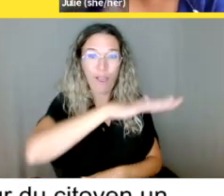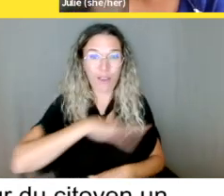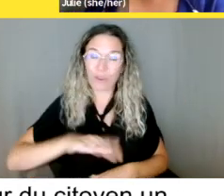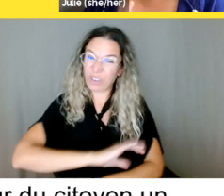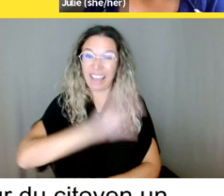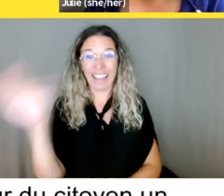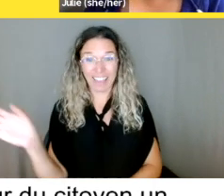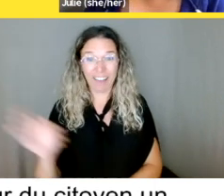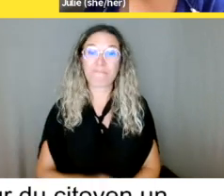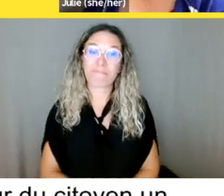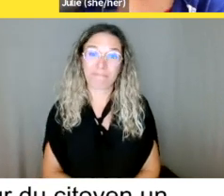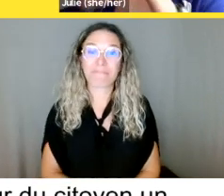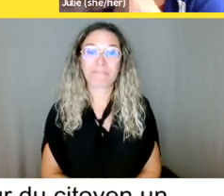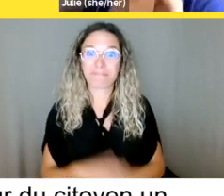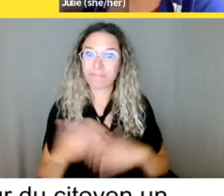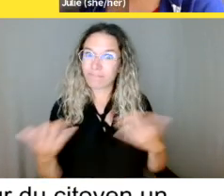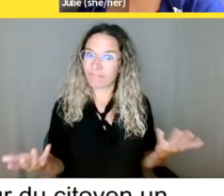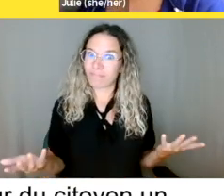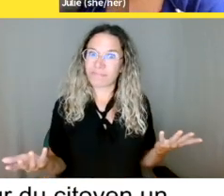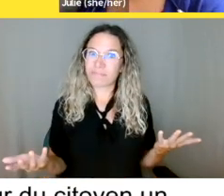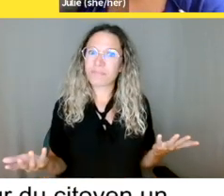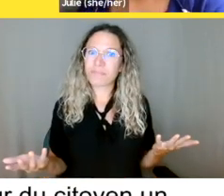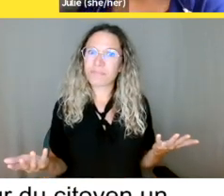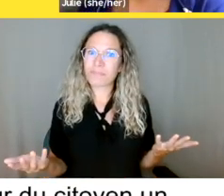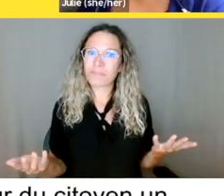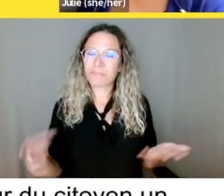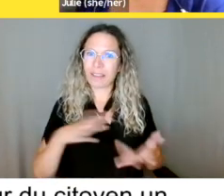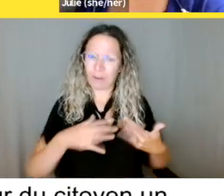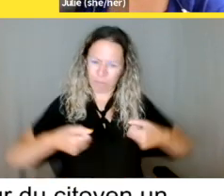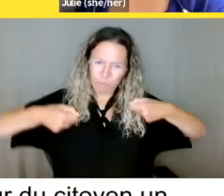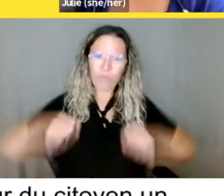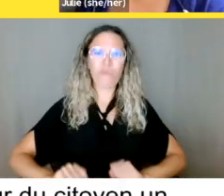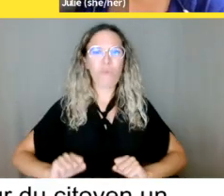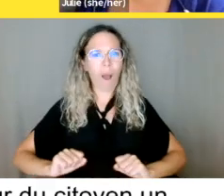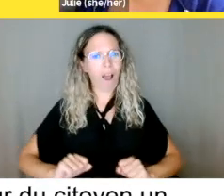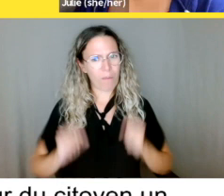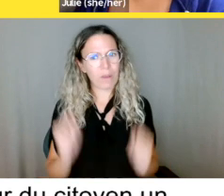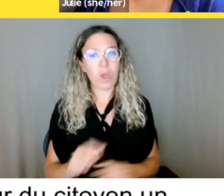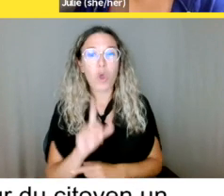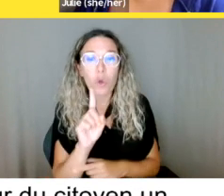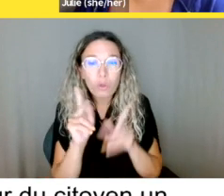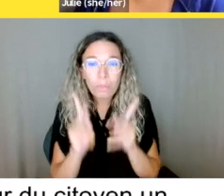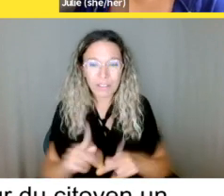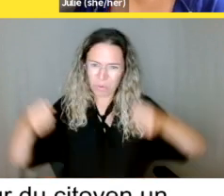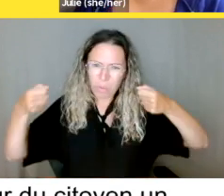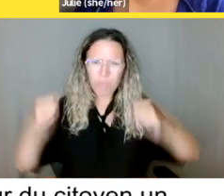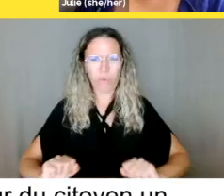une seule personne pour changer les affaires pour le bien. donc, en tant que